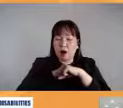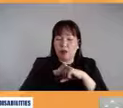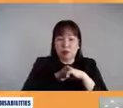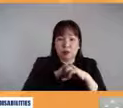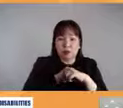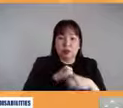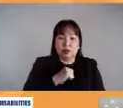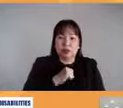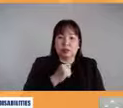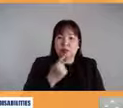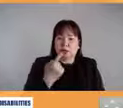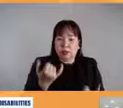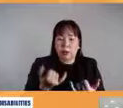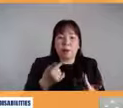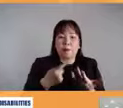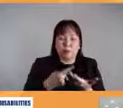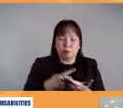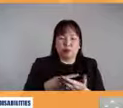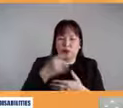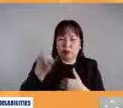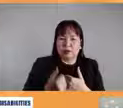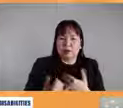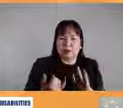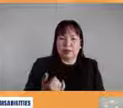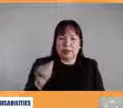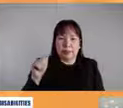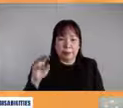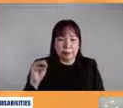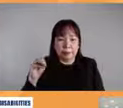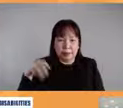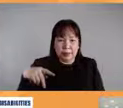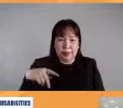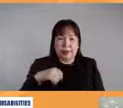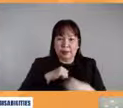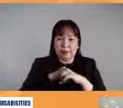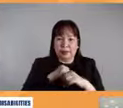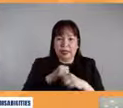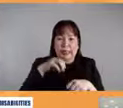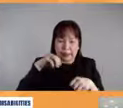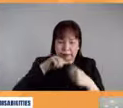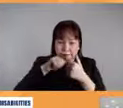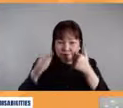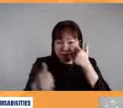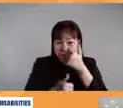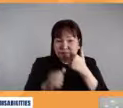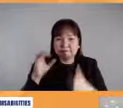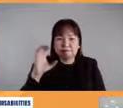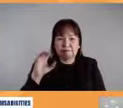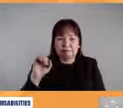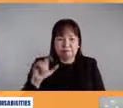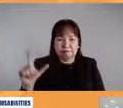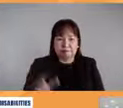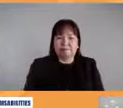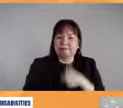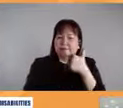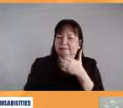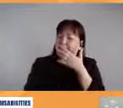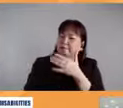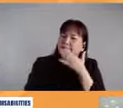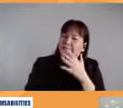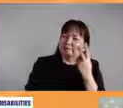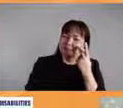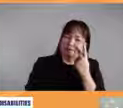current project namin ng Enabling Master Plan Promotion and Implementation on their Call Foundation. Okay. Thank you very much, Ma'am Quissy.